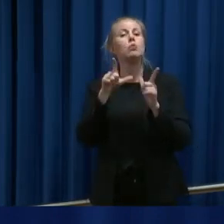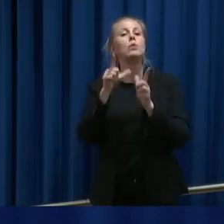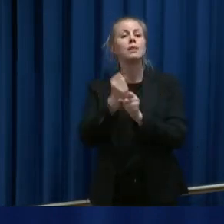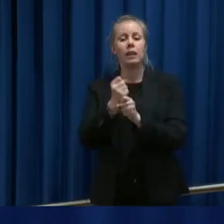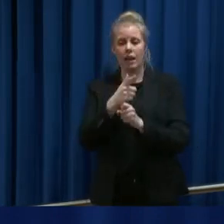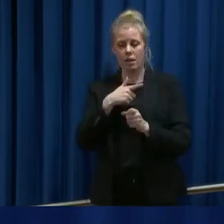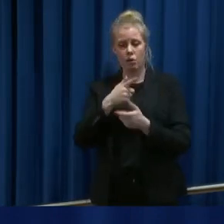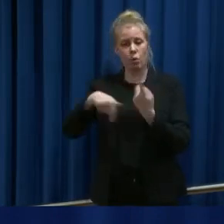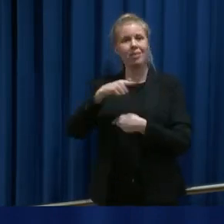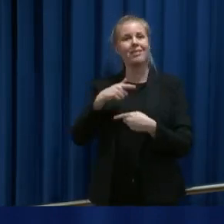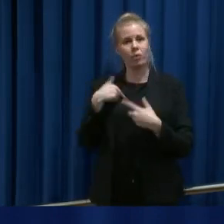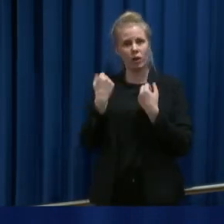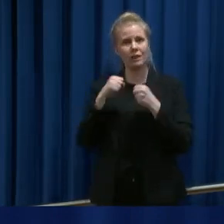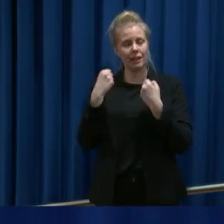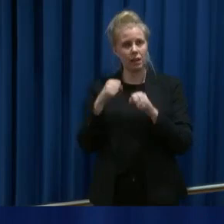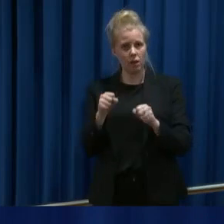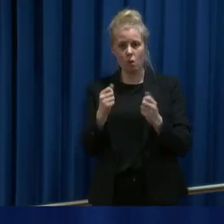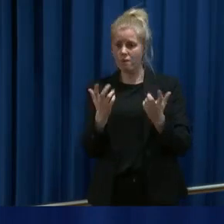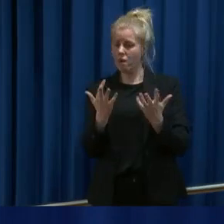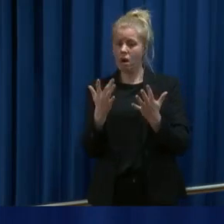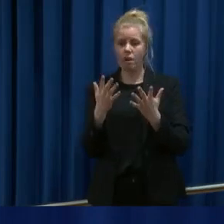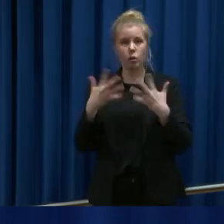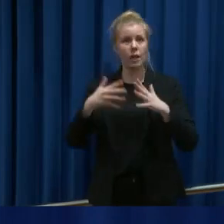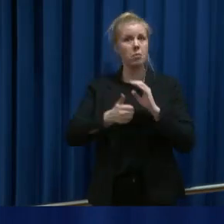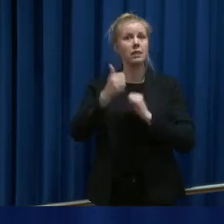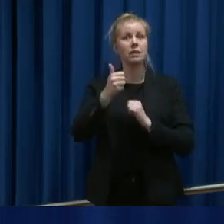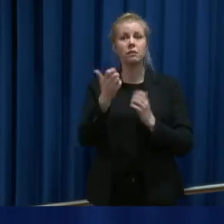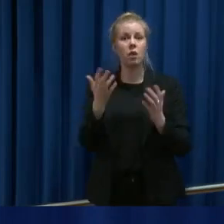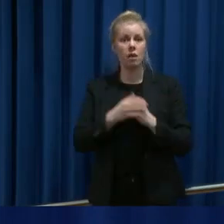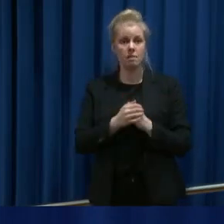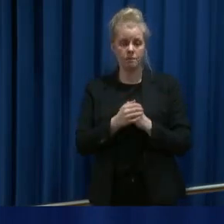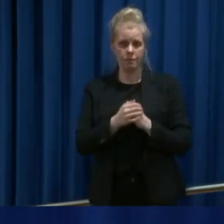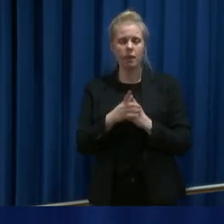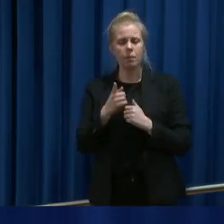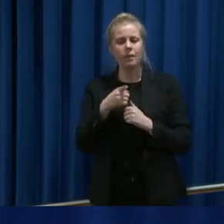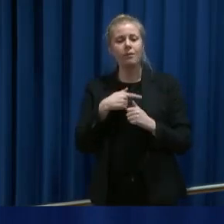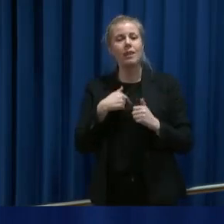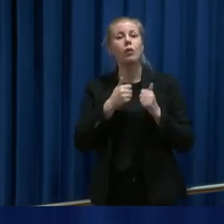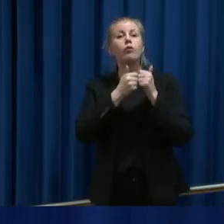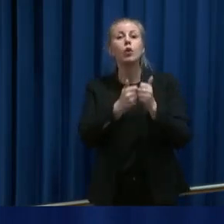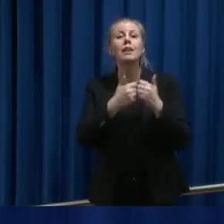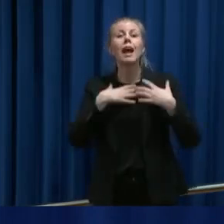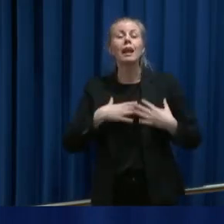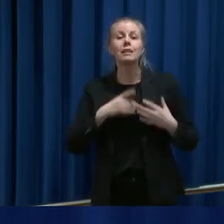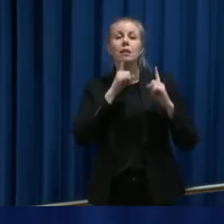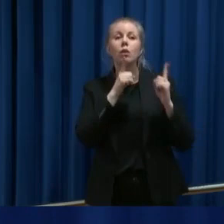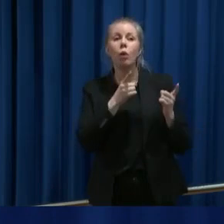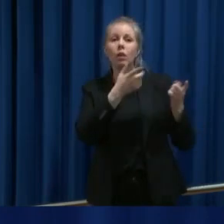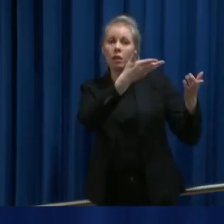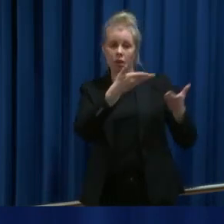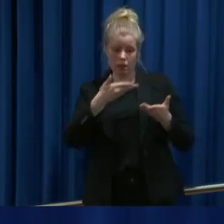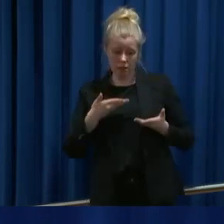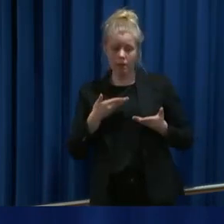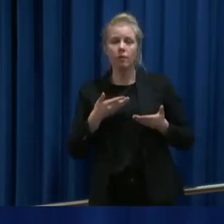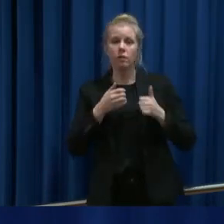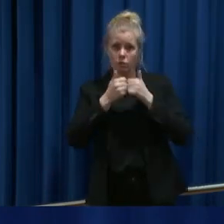tiltakene vi gjør, og hvilke tiltakene som virker best mulig. Men vi har fulgt de helserådene som er gitt, og i den grad vi har